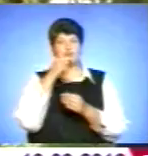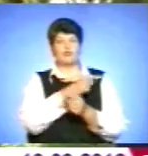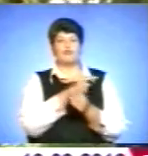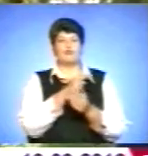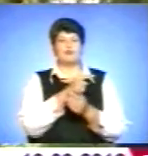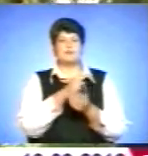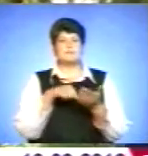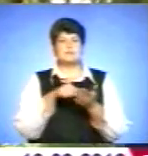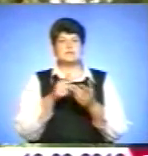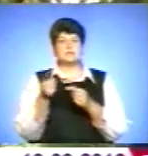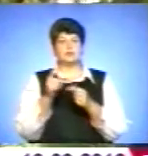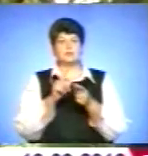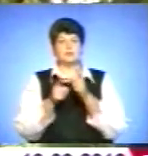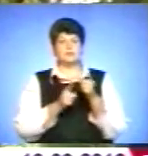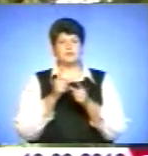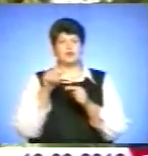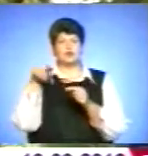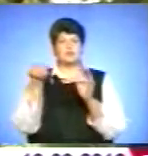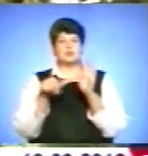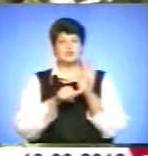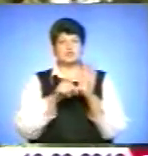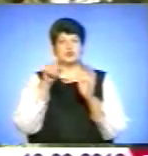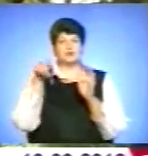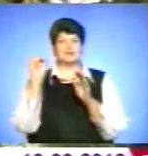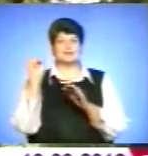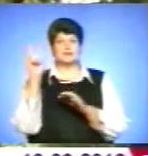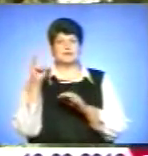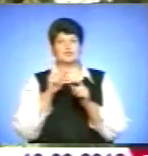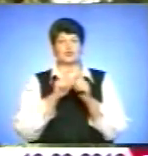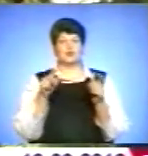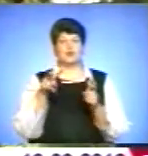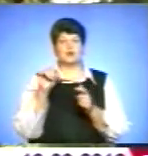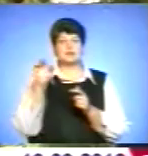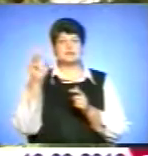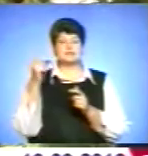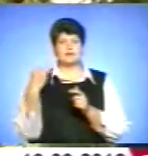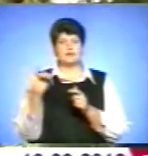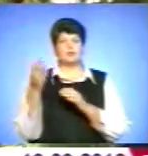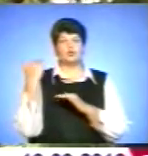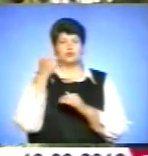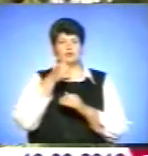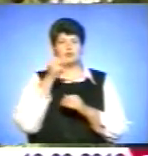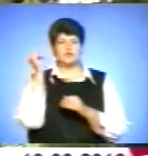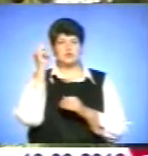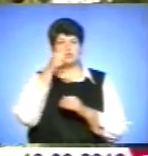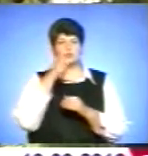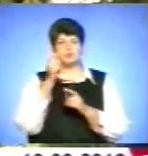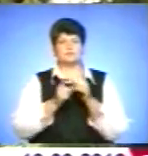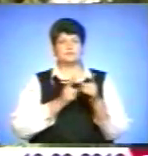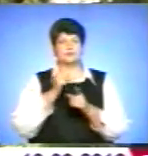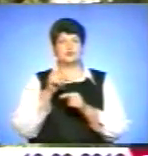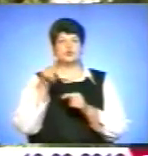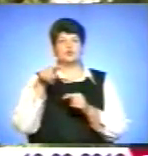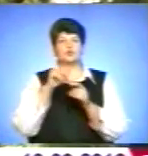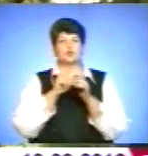школи номер 6 і номер 13, школу ліцей. Пройшла реорганізація в минулому навчальному році школи номер